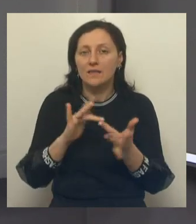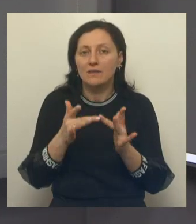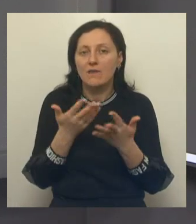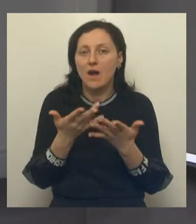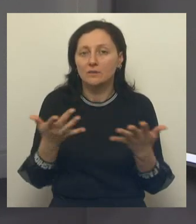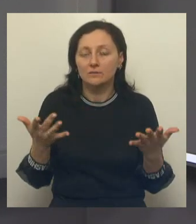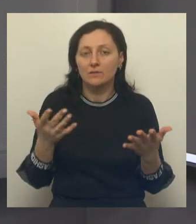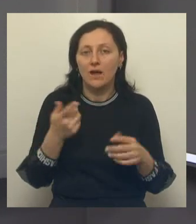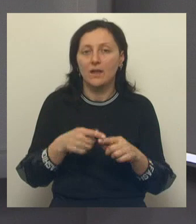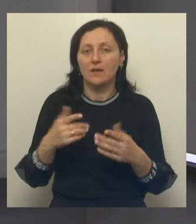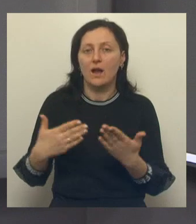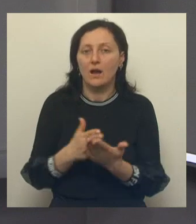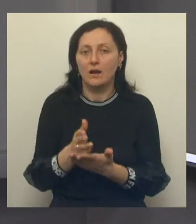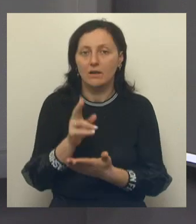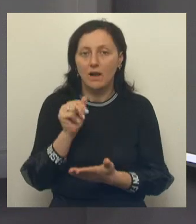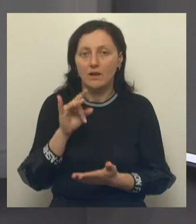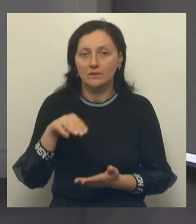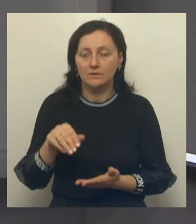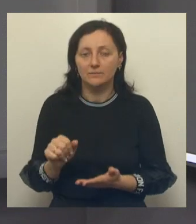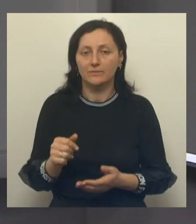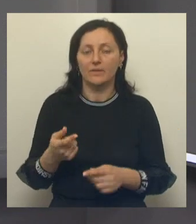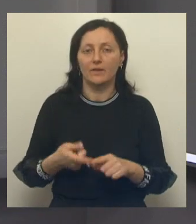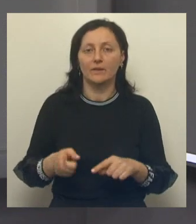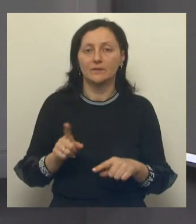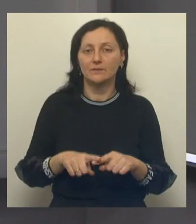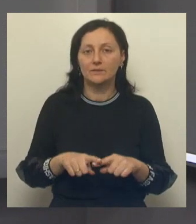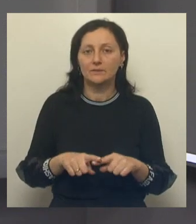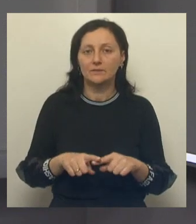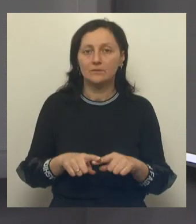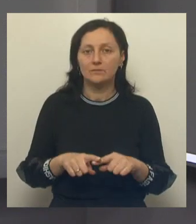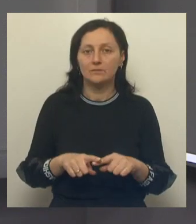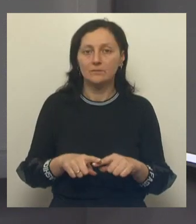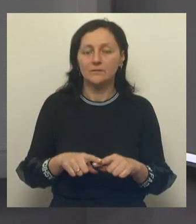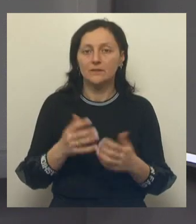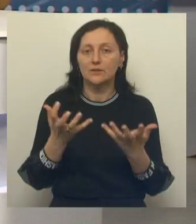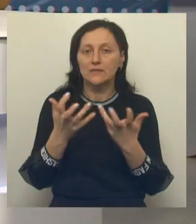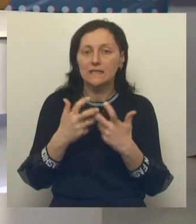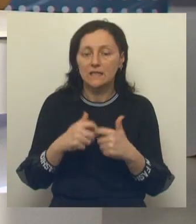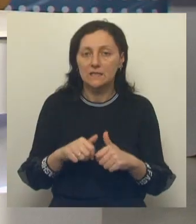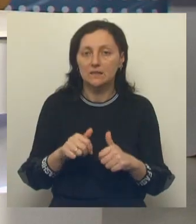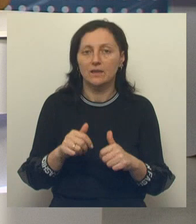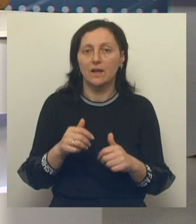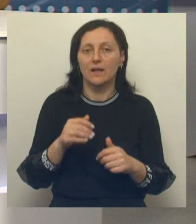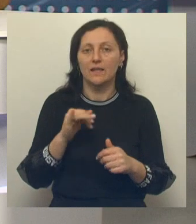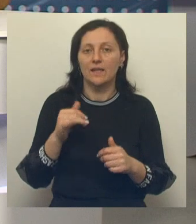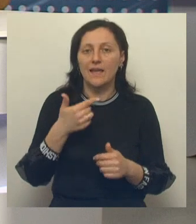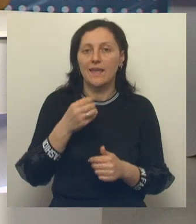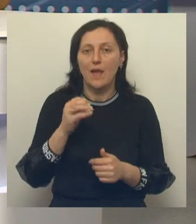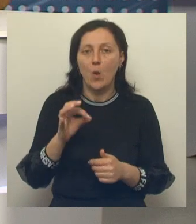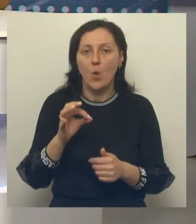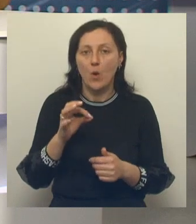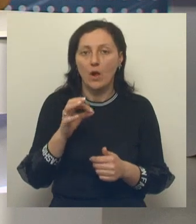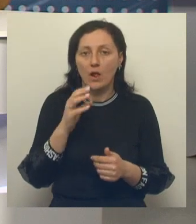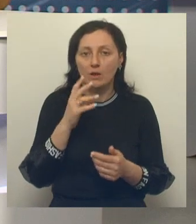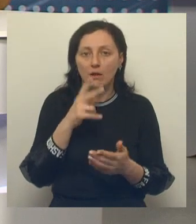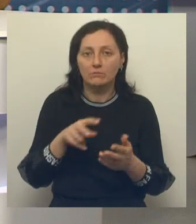Это и карты, это и учет статистики, это и геолокация, это то, что